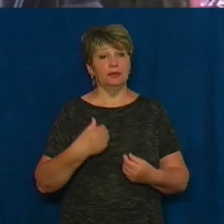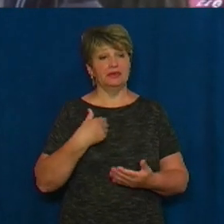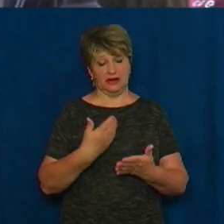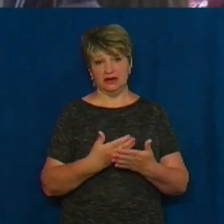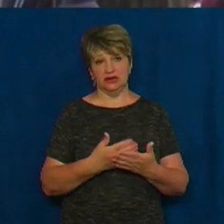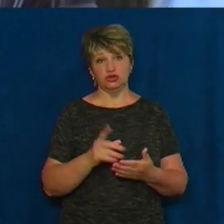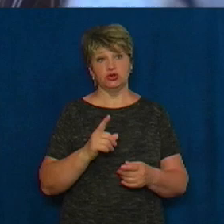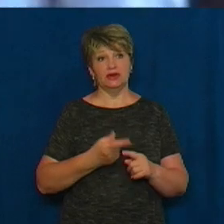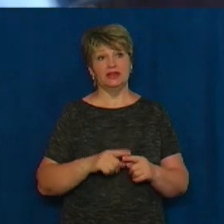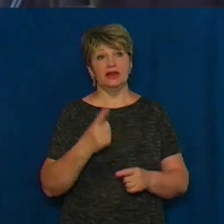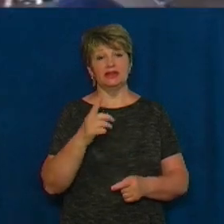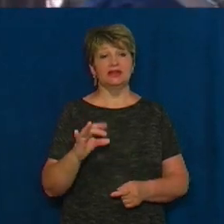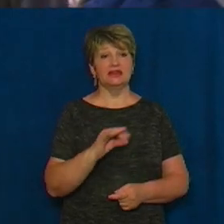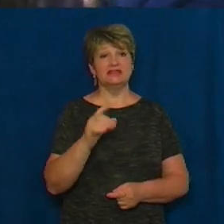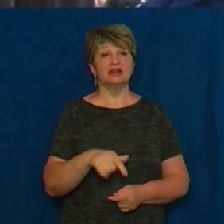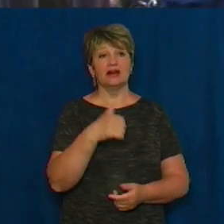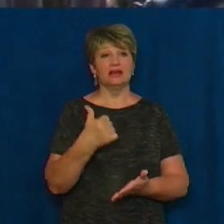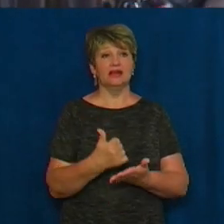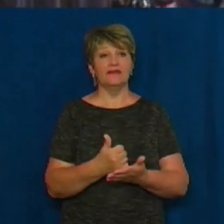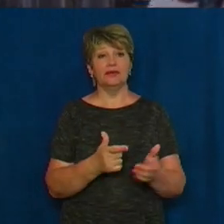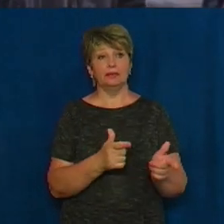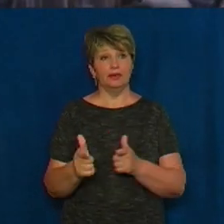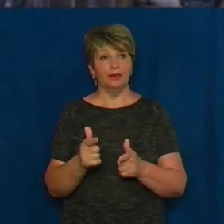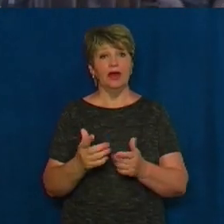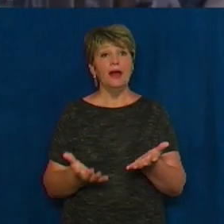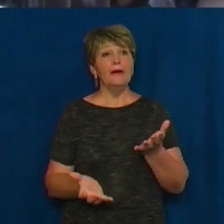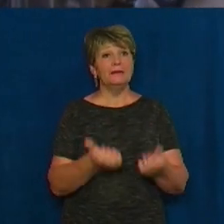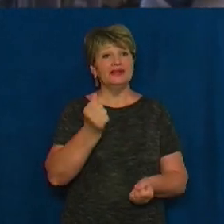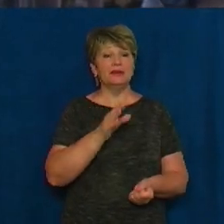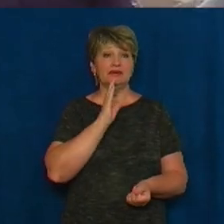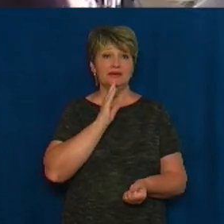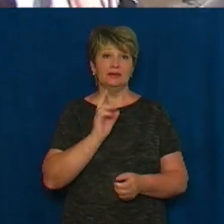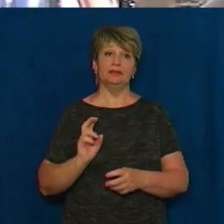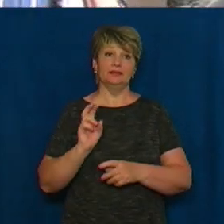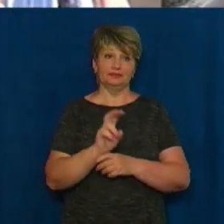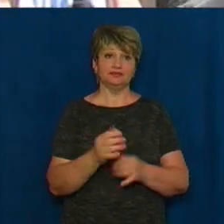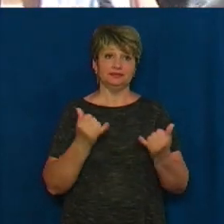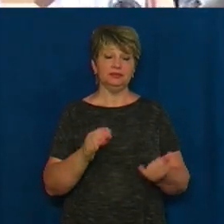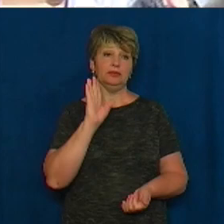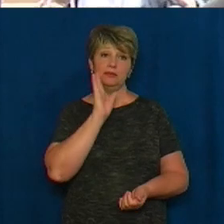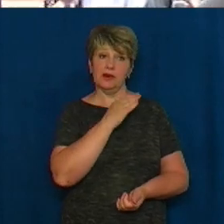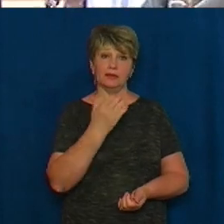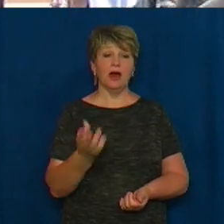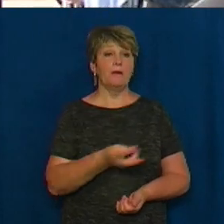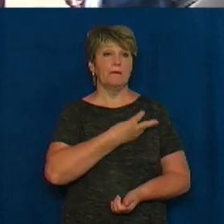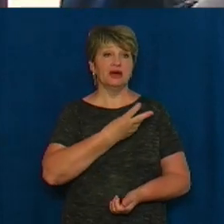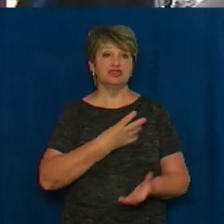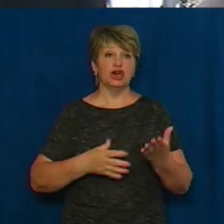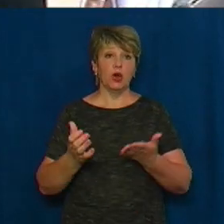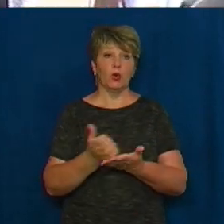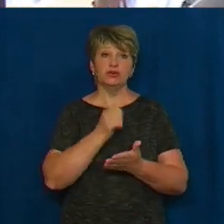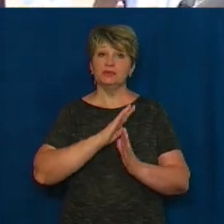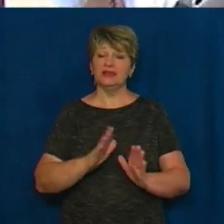один із головних етапів підготовки. Підтримати дівчину сьогодні приїхала її мама. Я бажаю успіху не тільки своїй